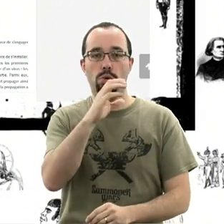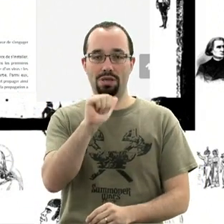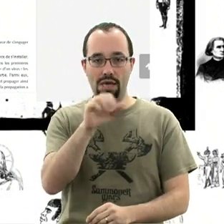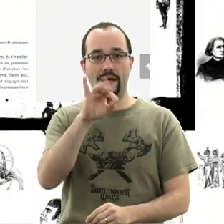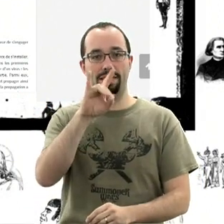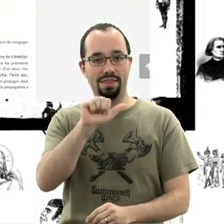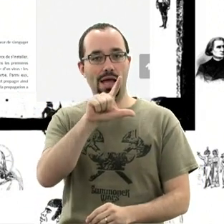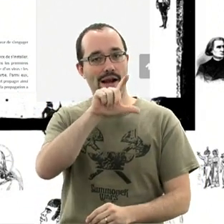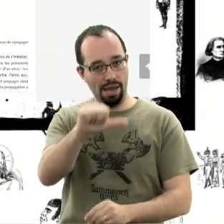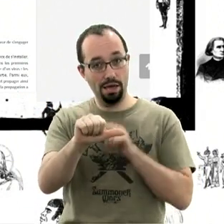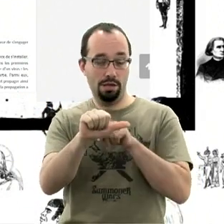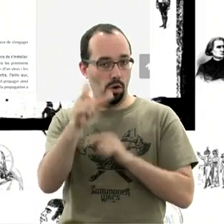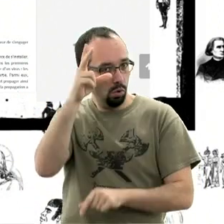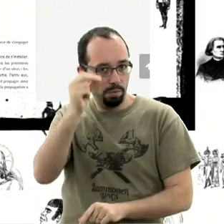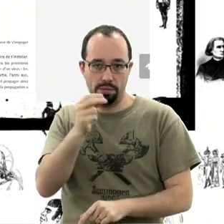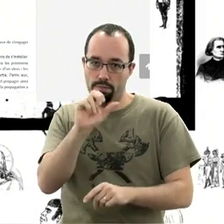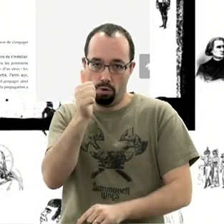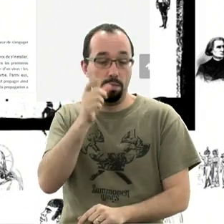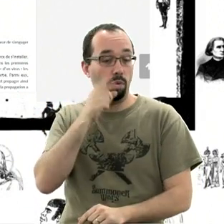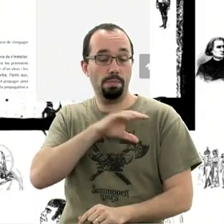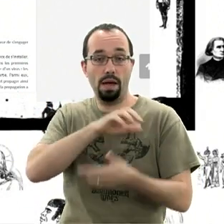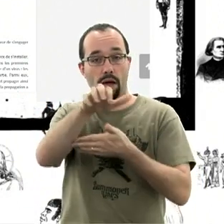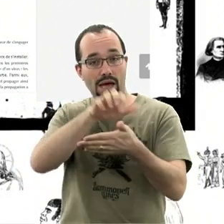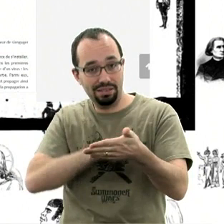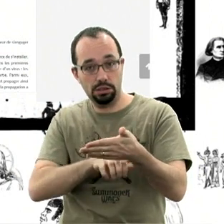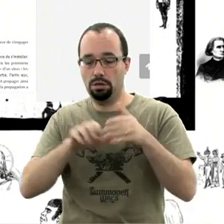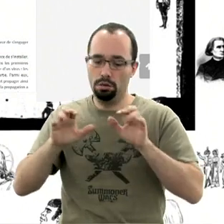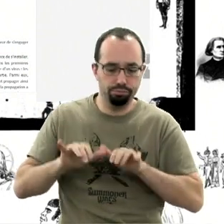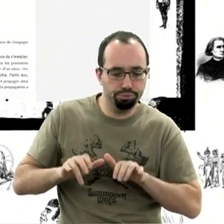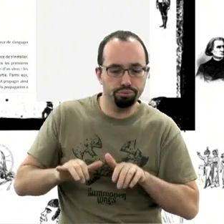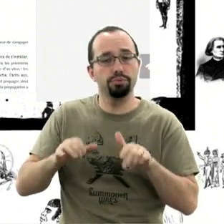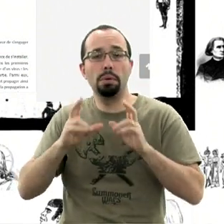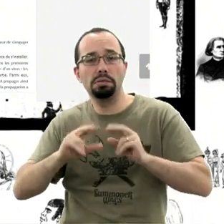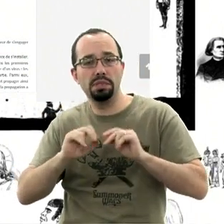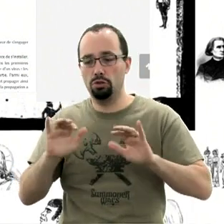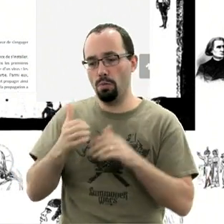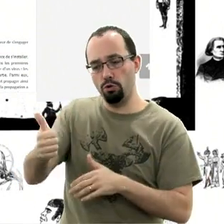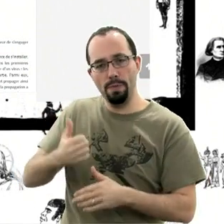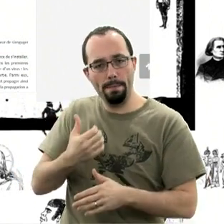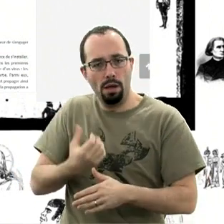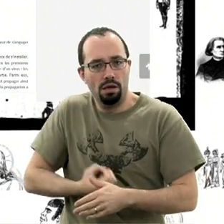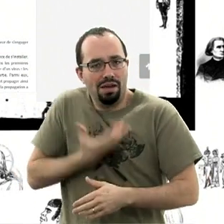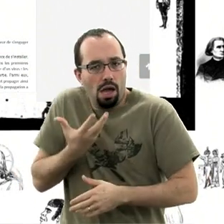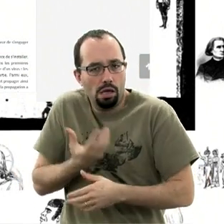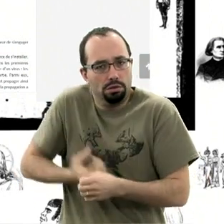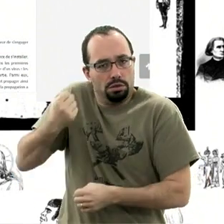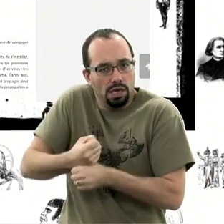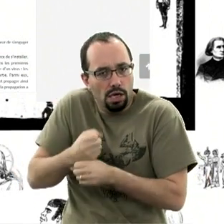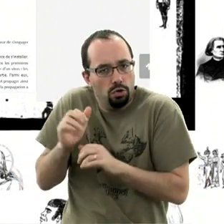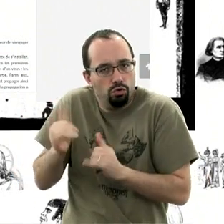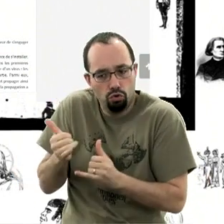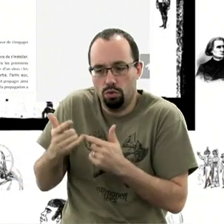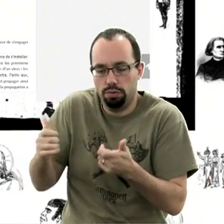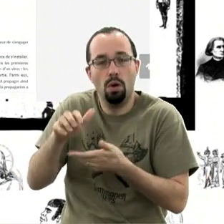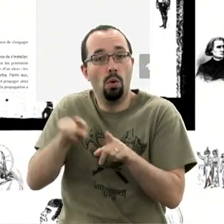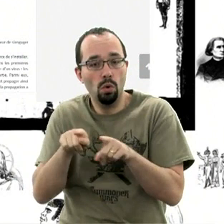écrire des articles où il a parlé de sa création, comment il faisait, etc. Puis il a fait un article où vous allez évoquer tout